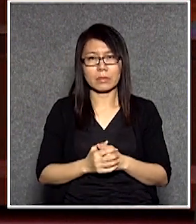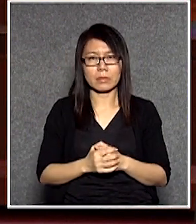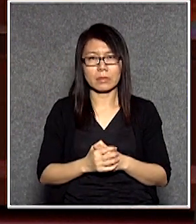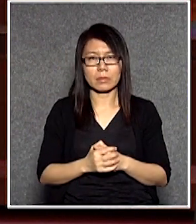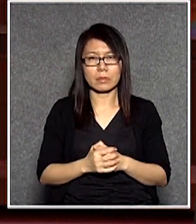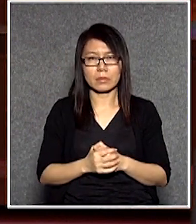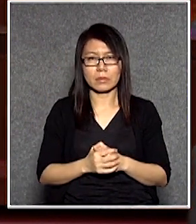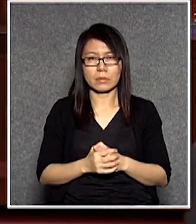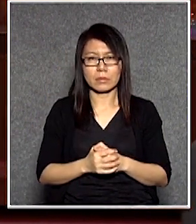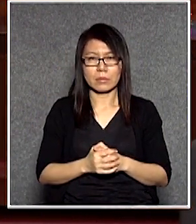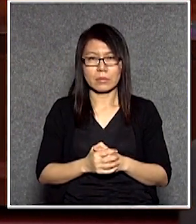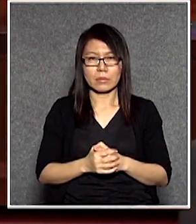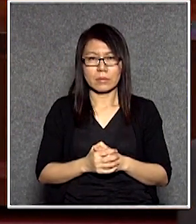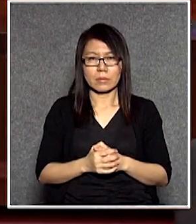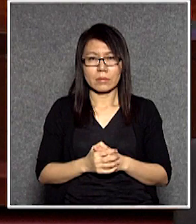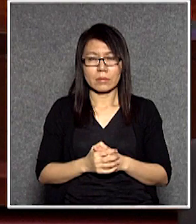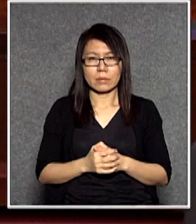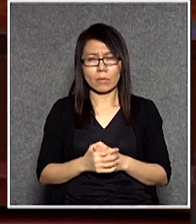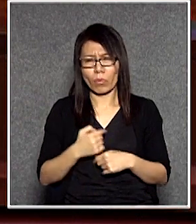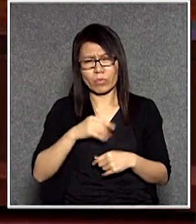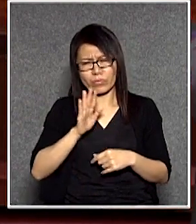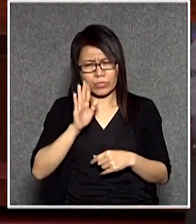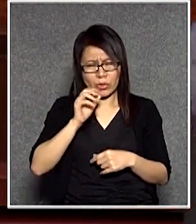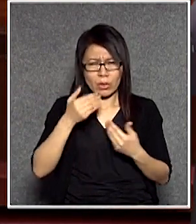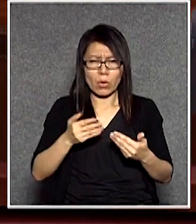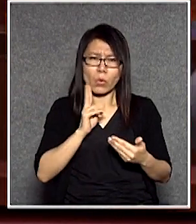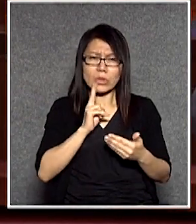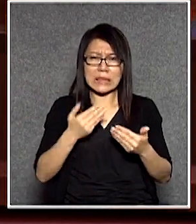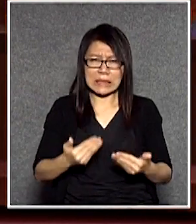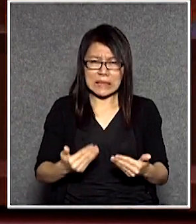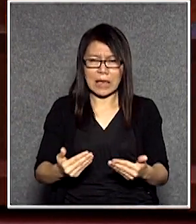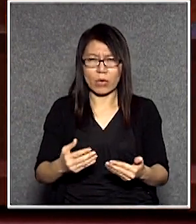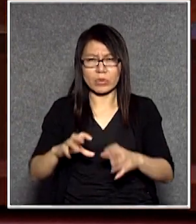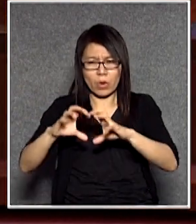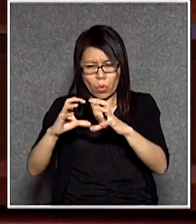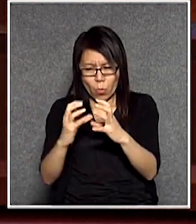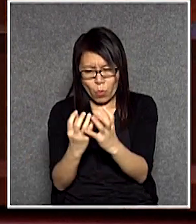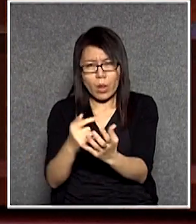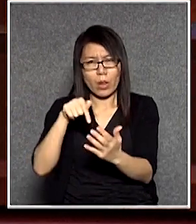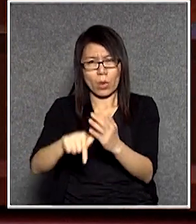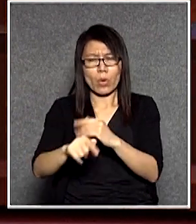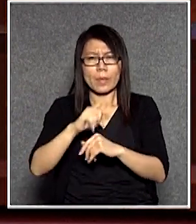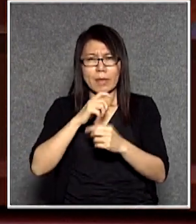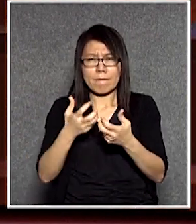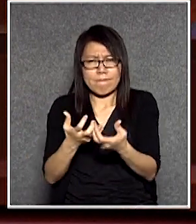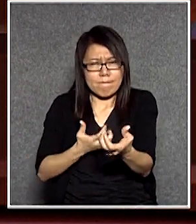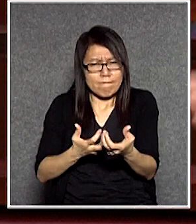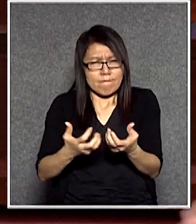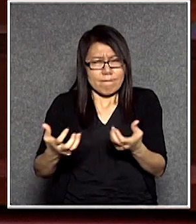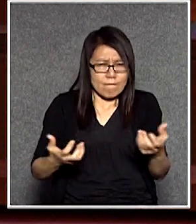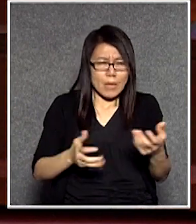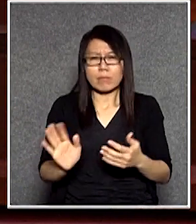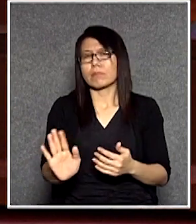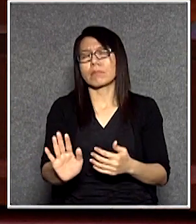喂我們已經不想去到現在去到一個族群的所謂思念我現在批判